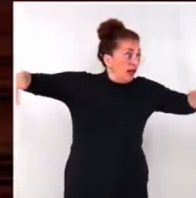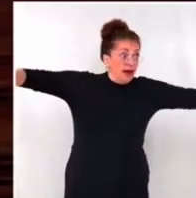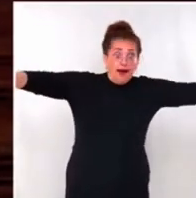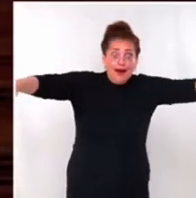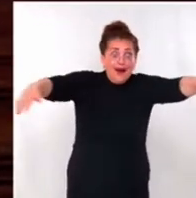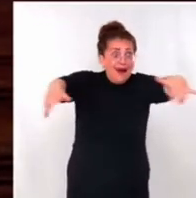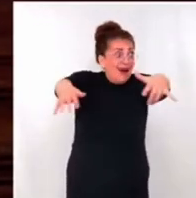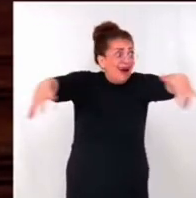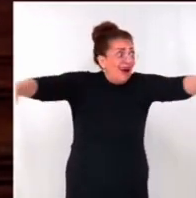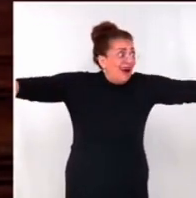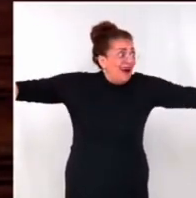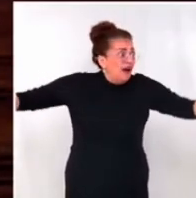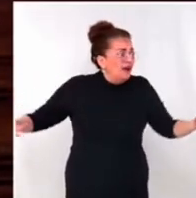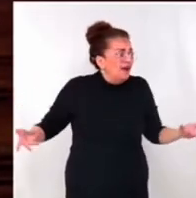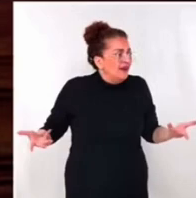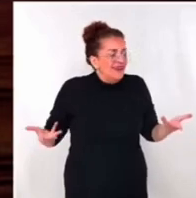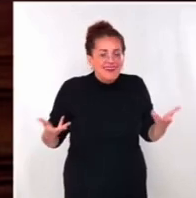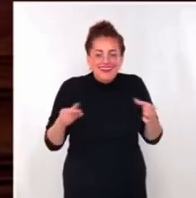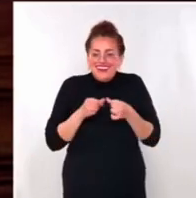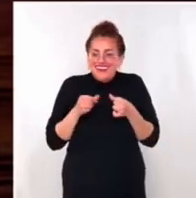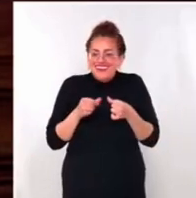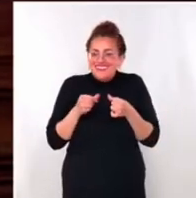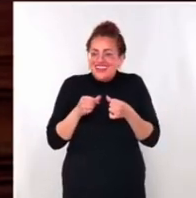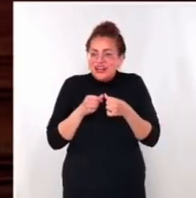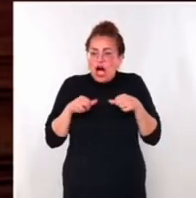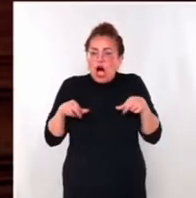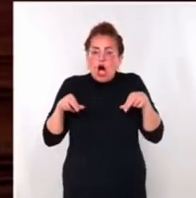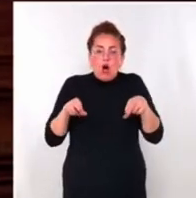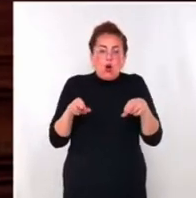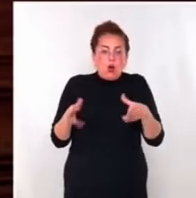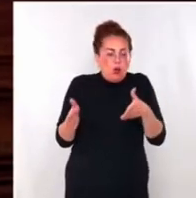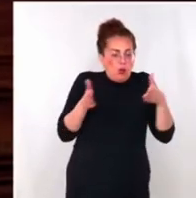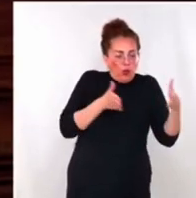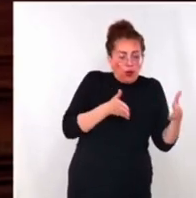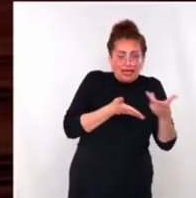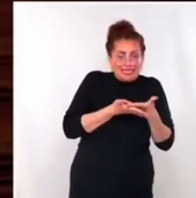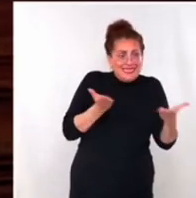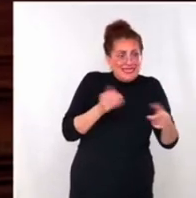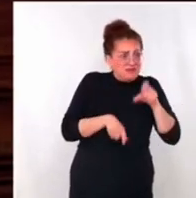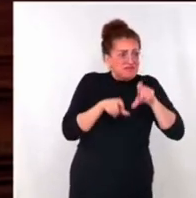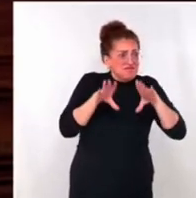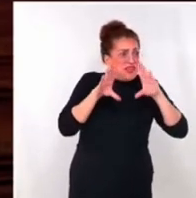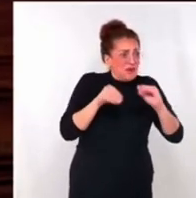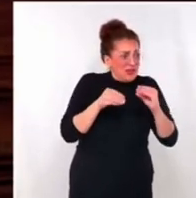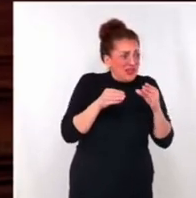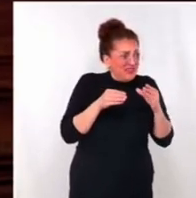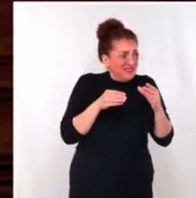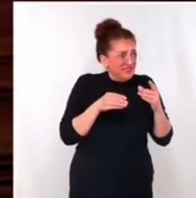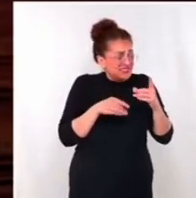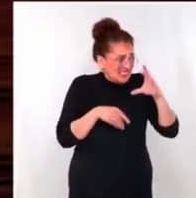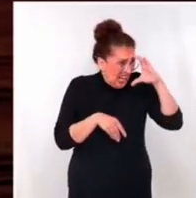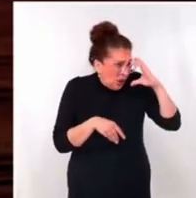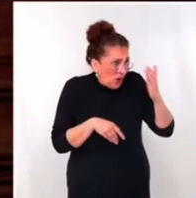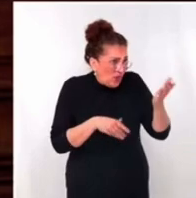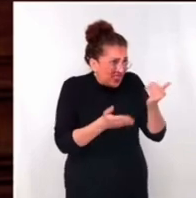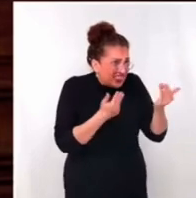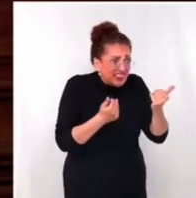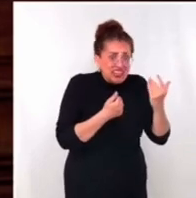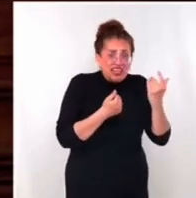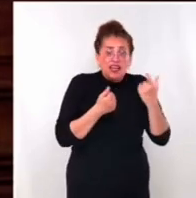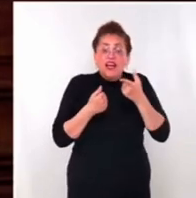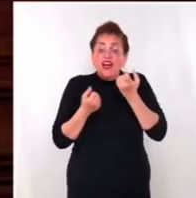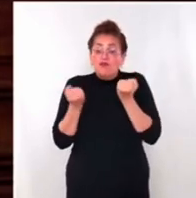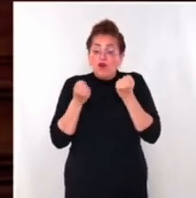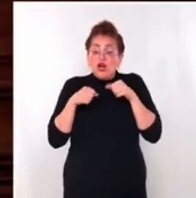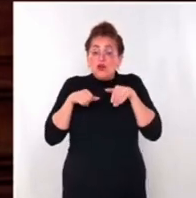une, rien ne nous dit qu'elle n'a pas augmenté dans les rues autour et il suffit d'aller voir les riverains pour les écouter, voir le flux de circulation pour comprendre que la pollution a